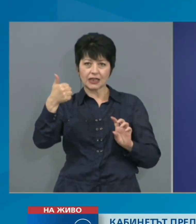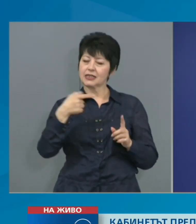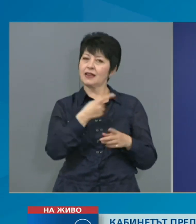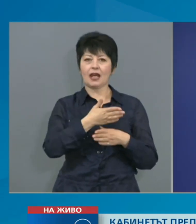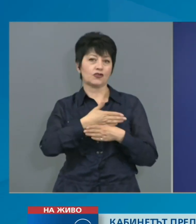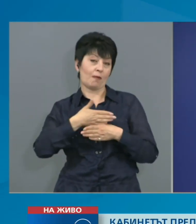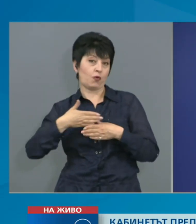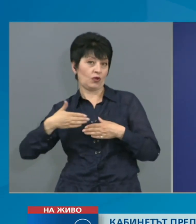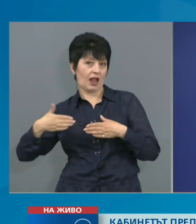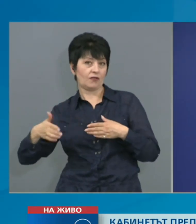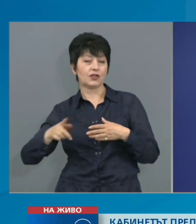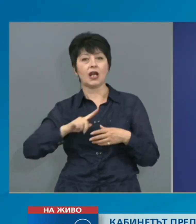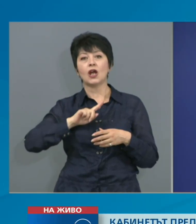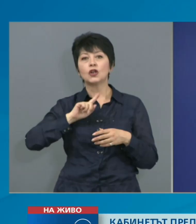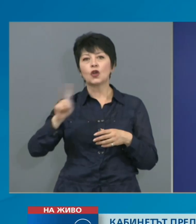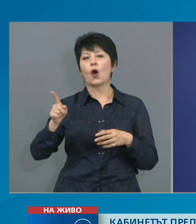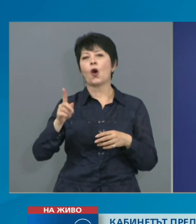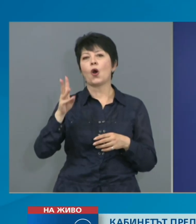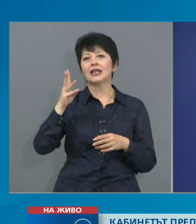30 юни. Не ли така?